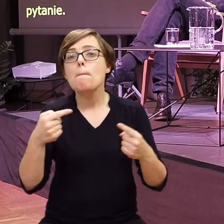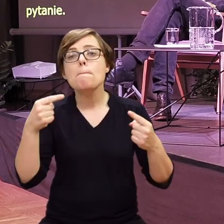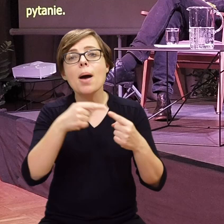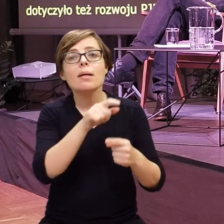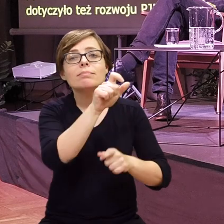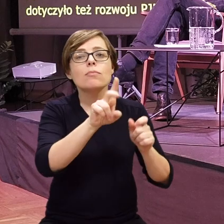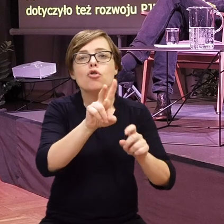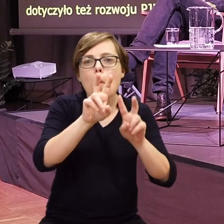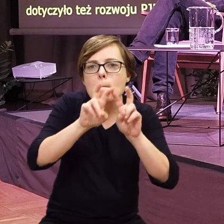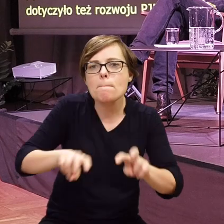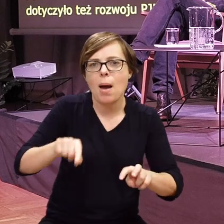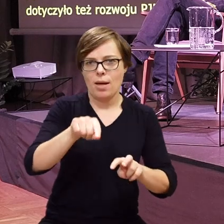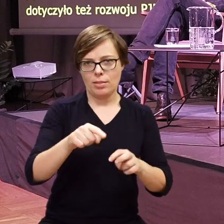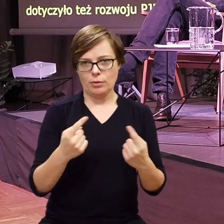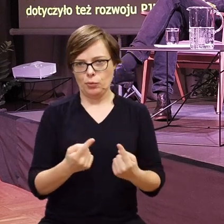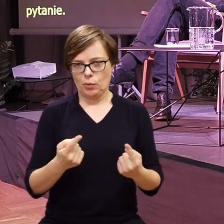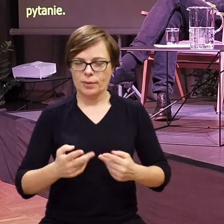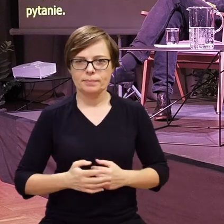tego zjawiska, tak?